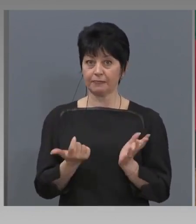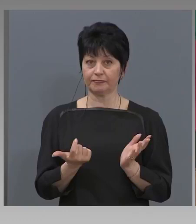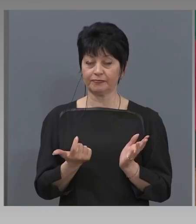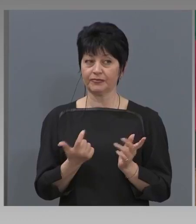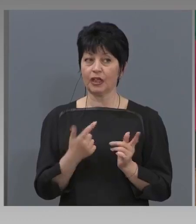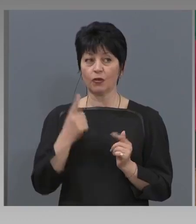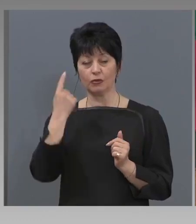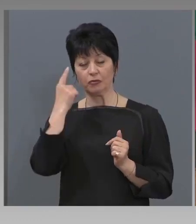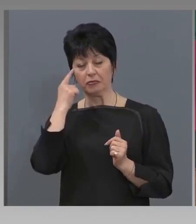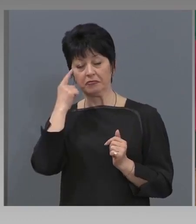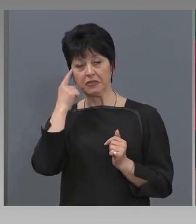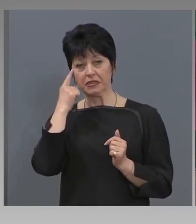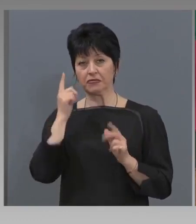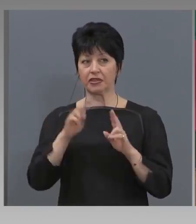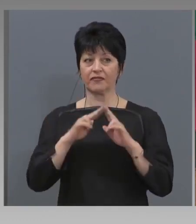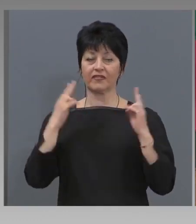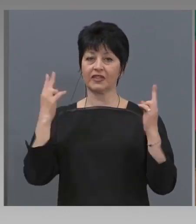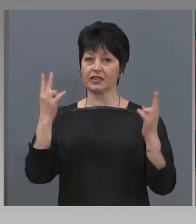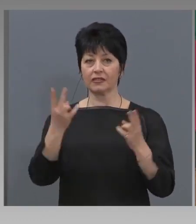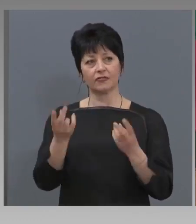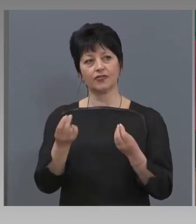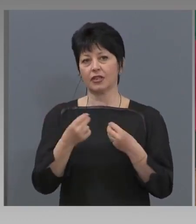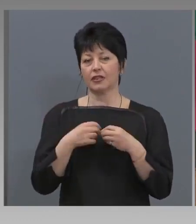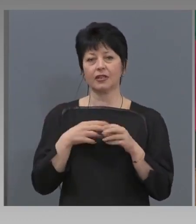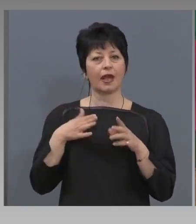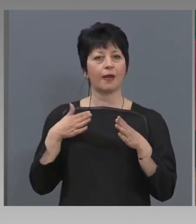мисля, че в света ще дадат посоки.